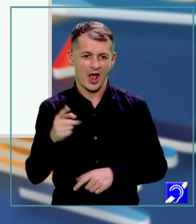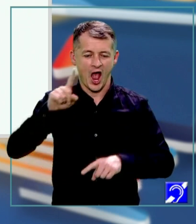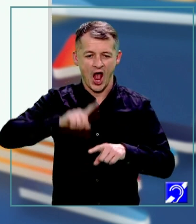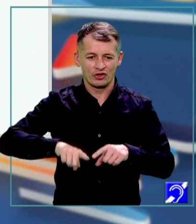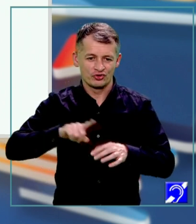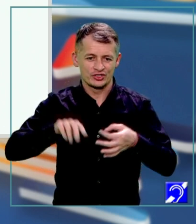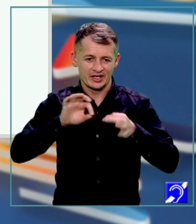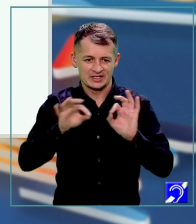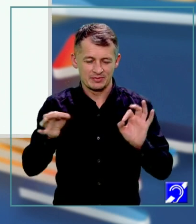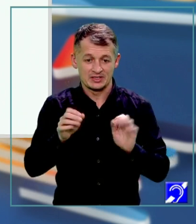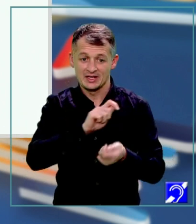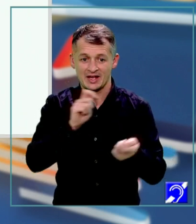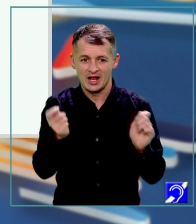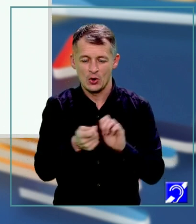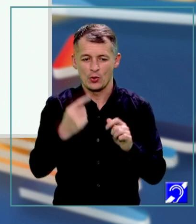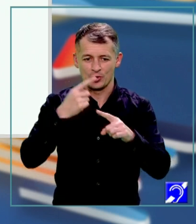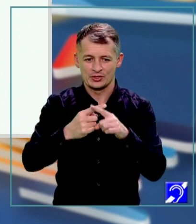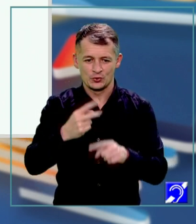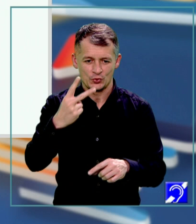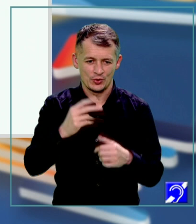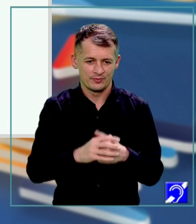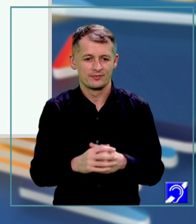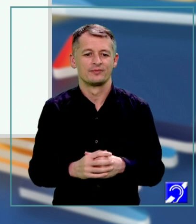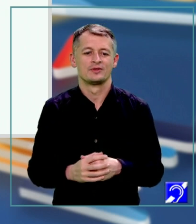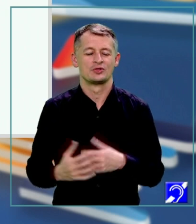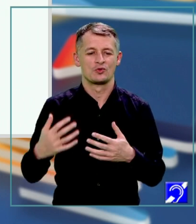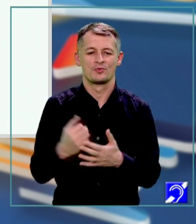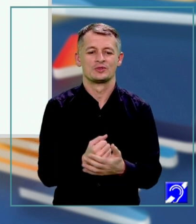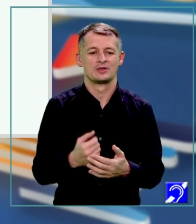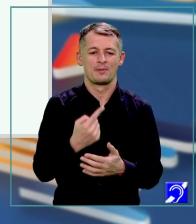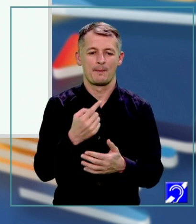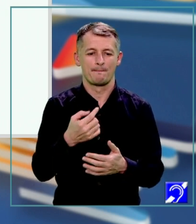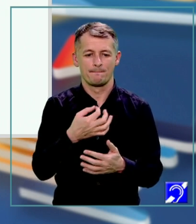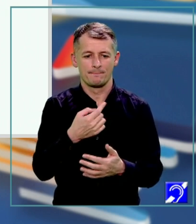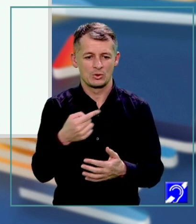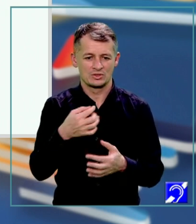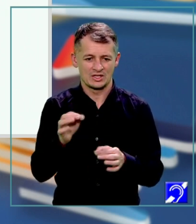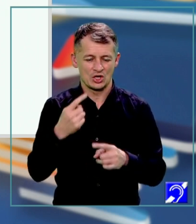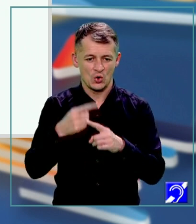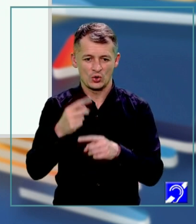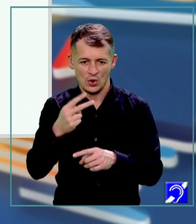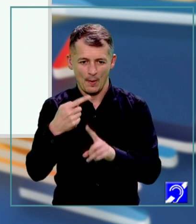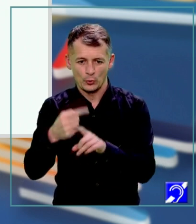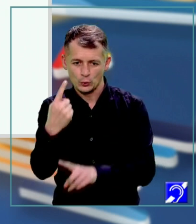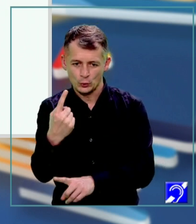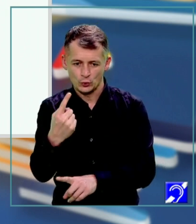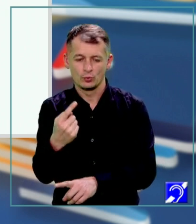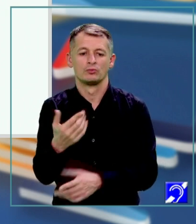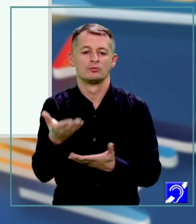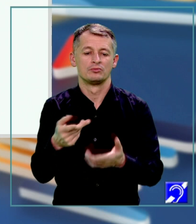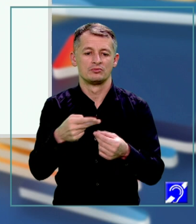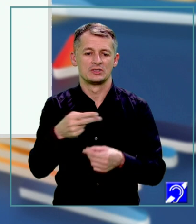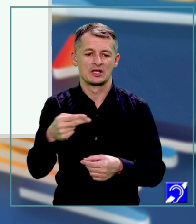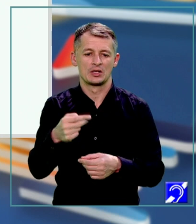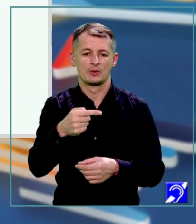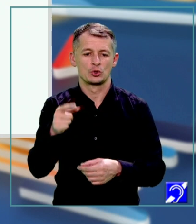expresie vom înlocui pe x cu 2, deci obținem minus 10 ori 2 plus 1, minus 20